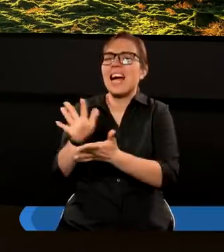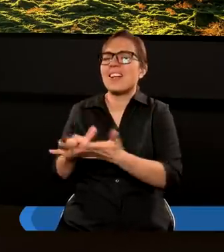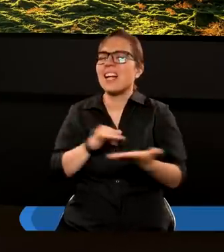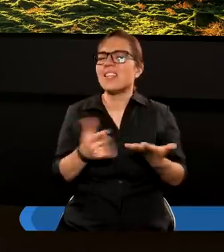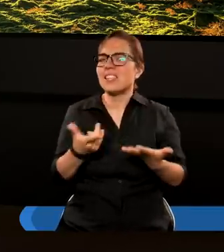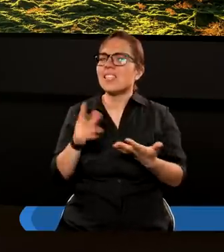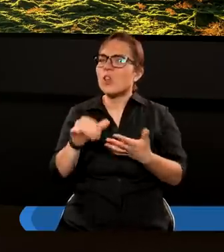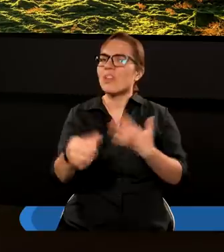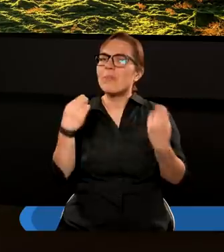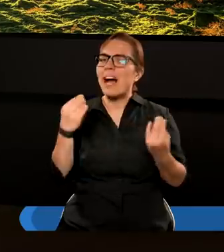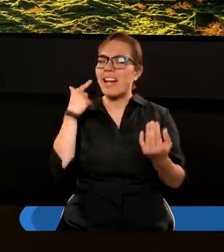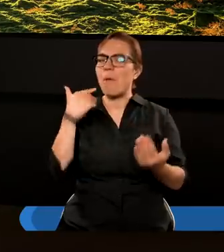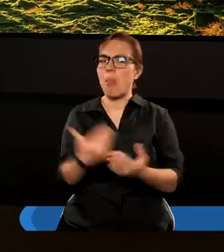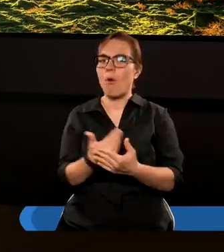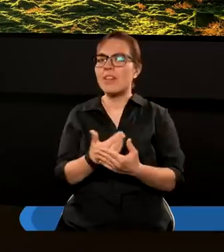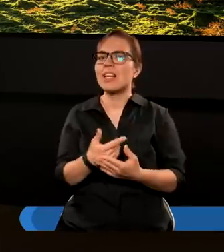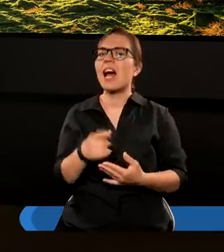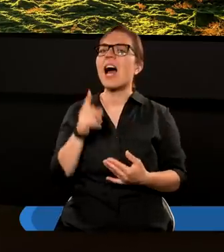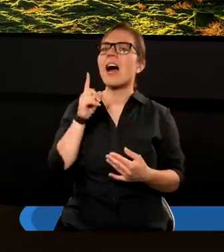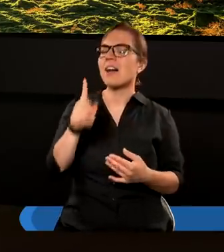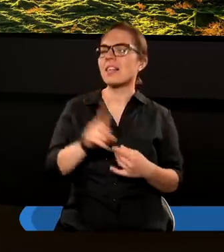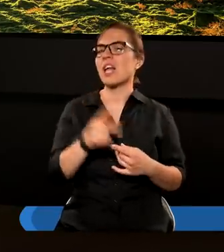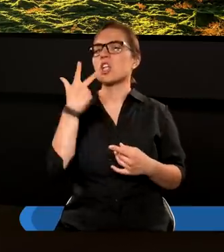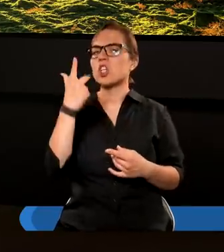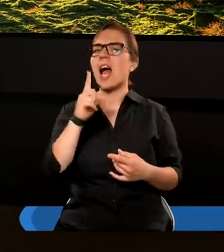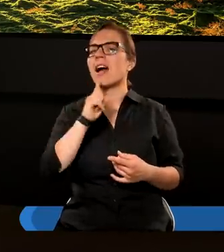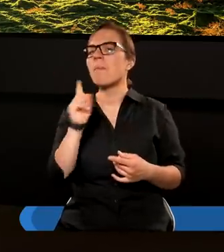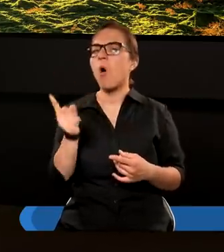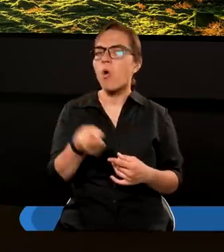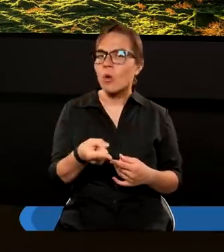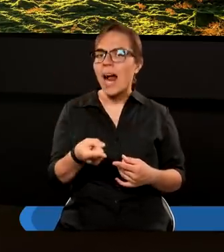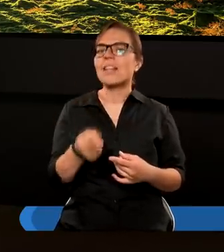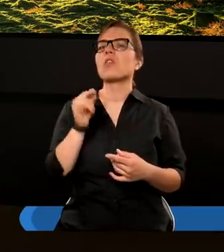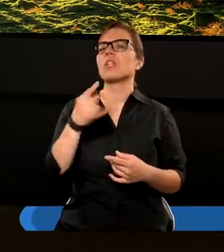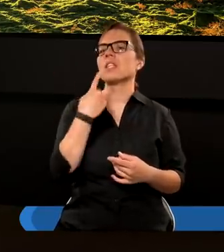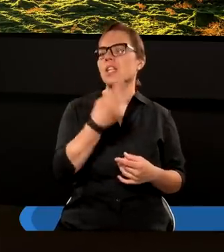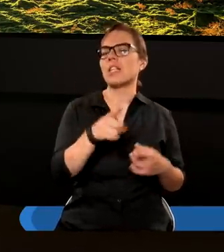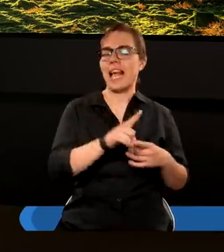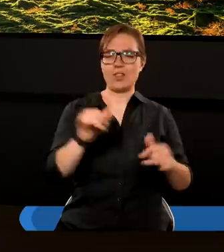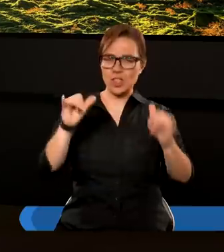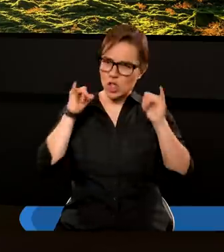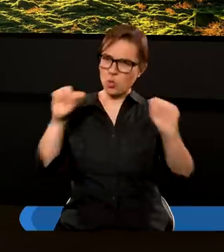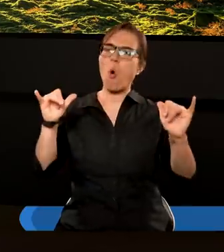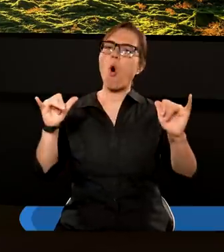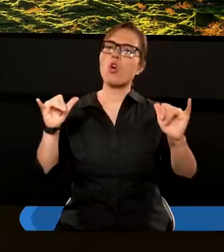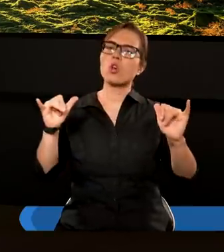I tutaj mamy tych trzech posłańców i jeden też głośno